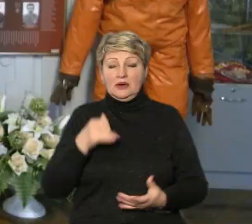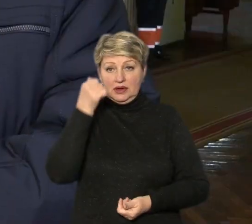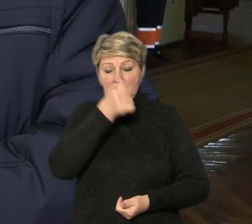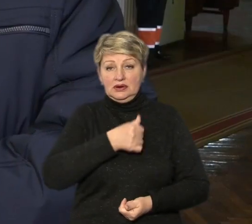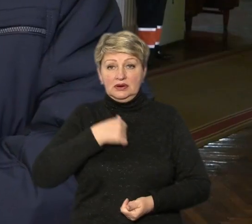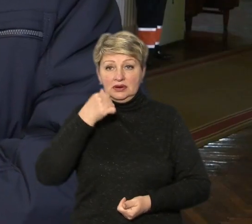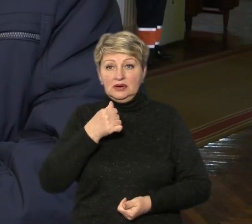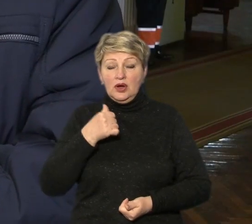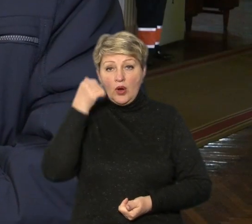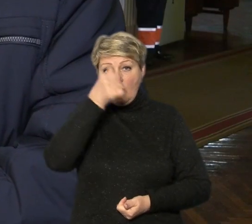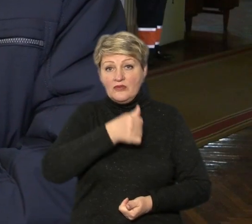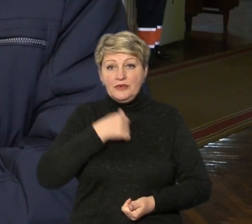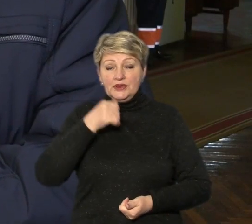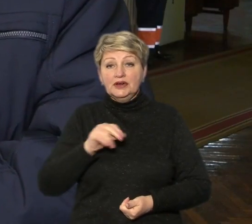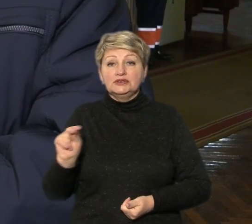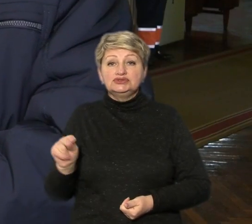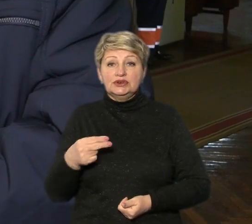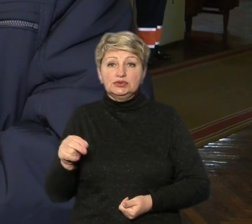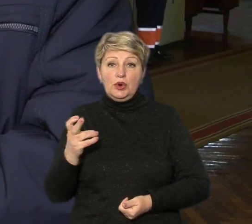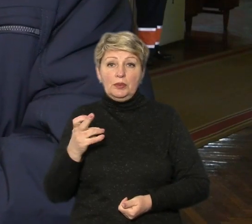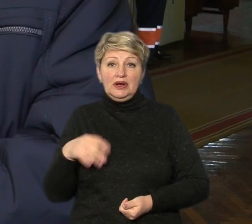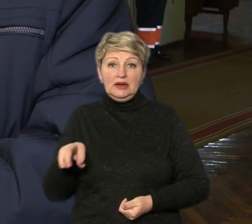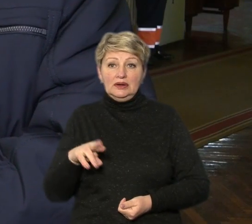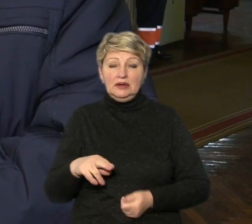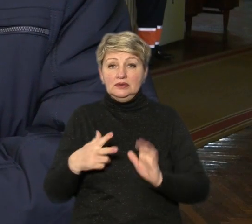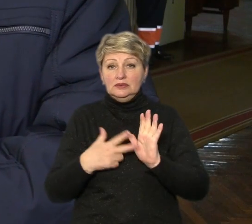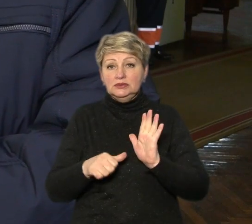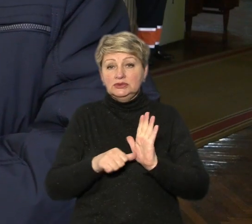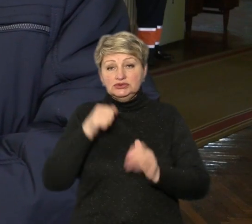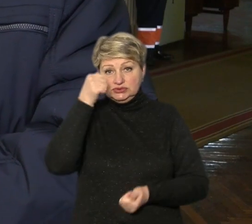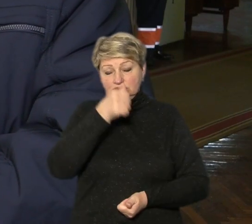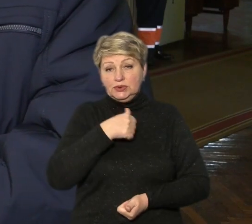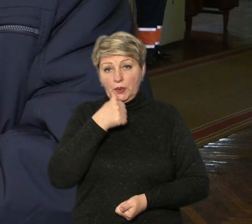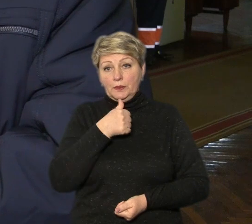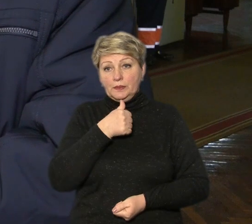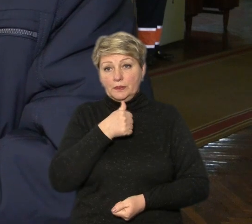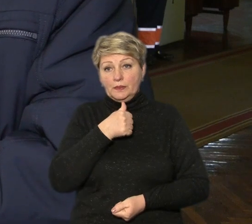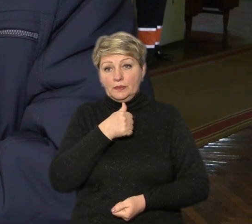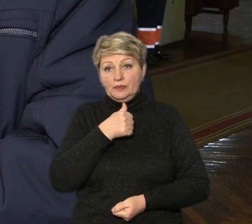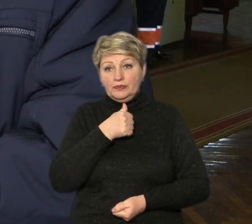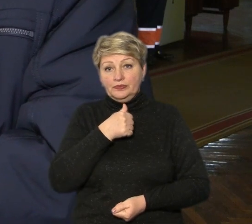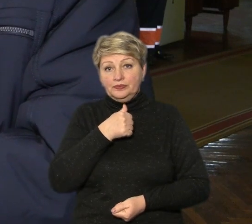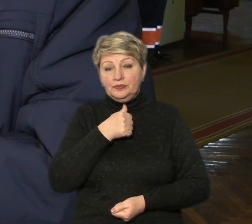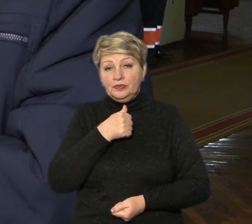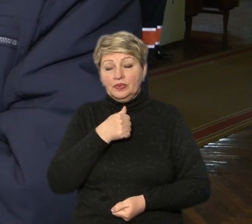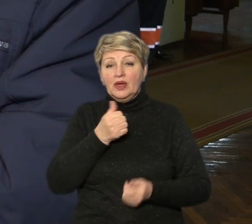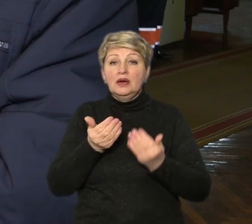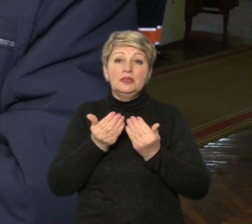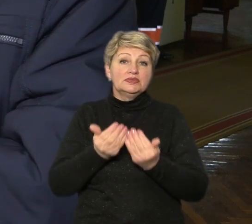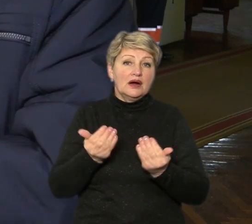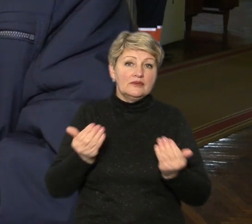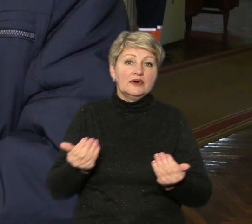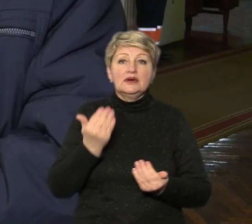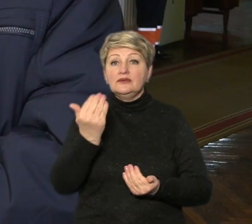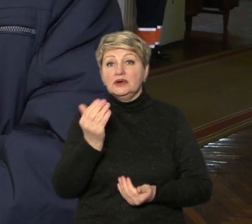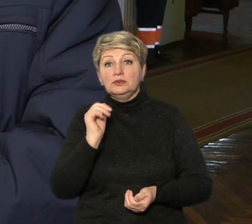У рік Чорнобиля, 1986-му році, на виставці ви можете